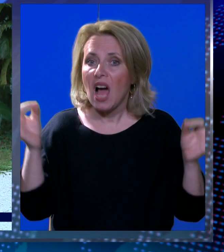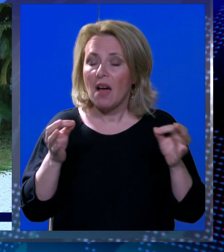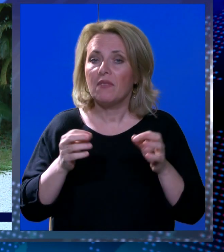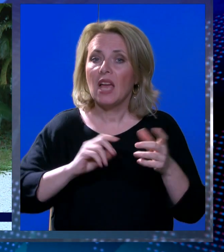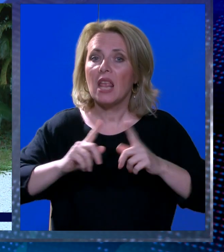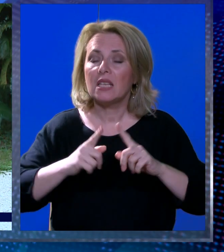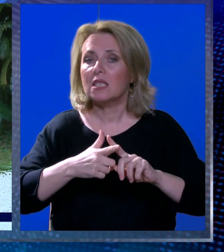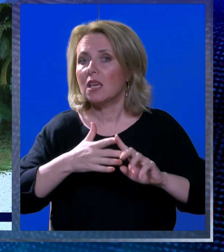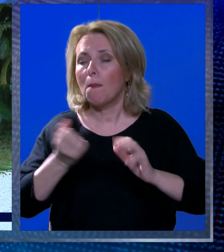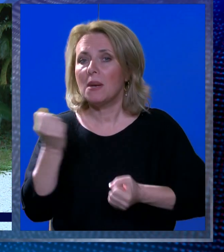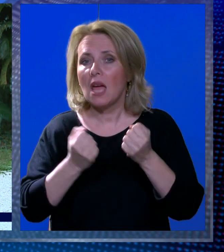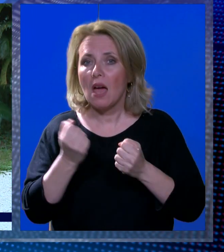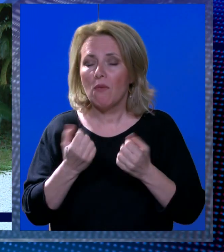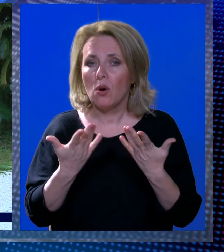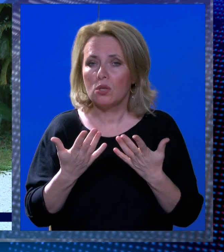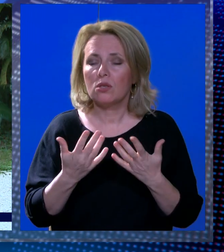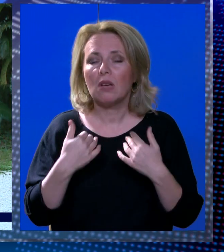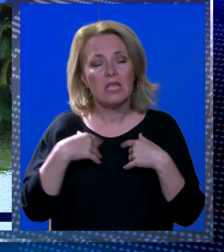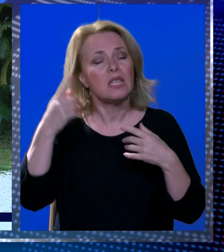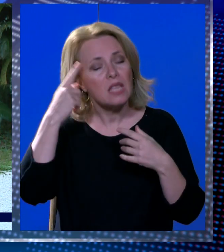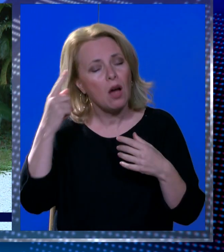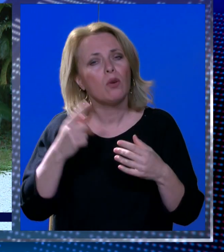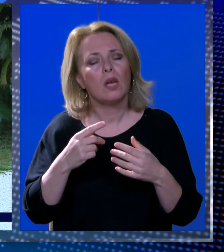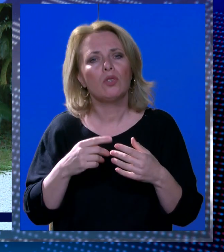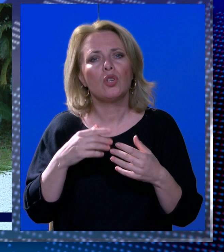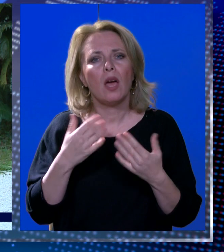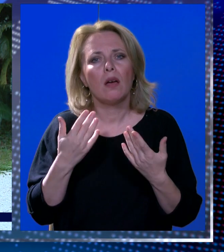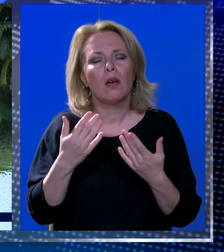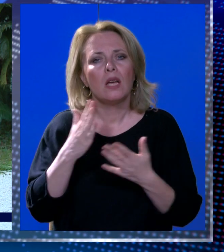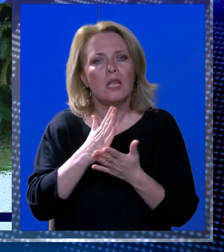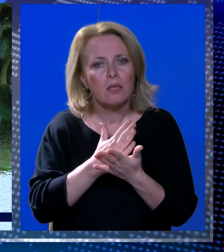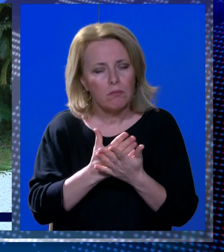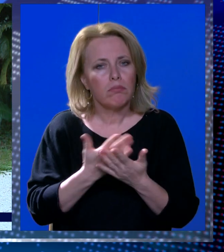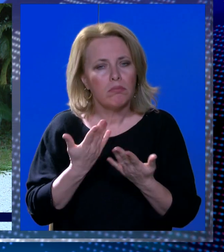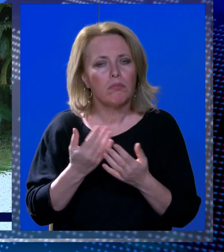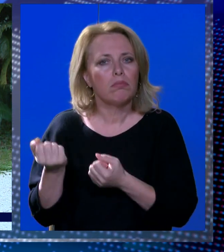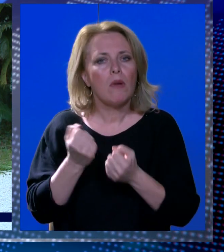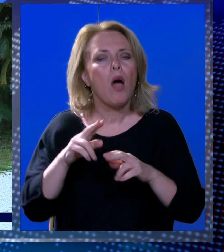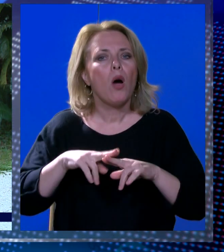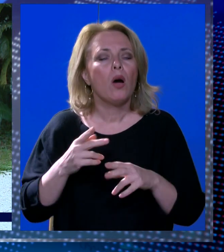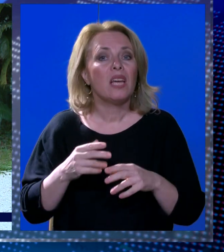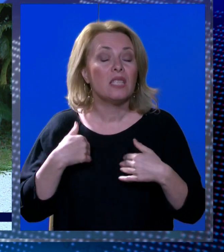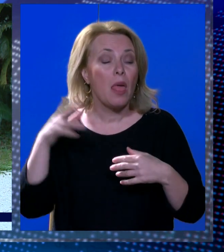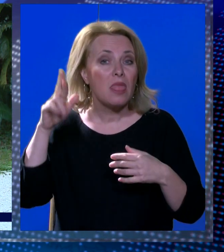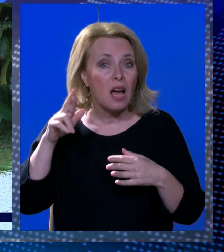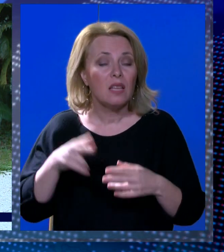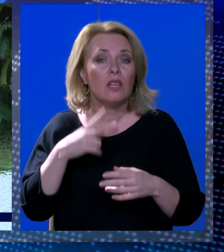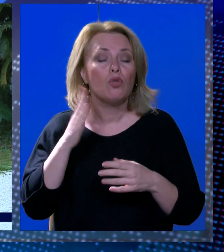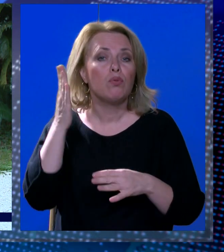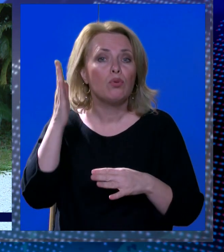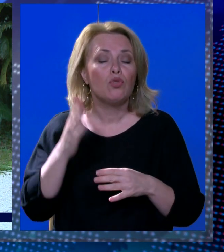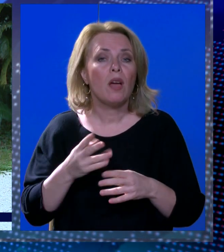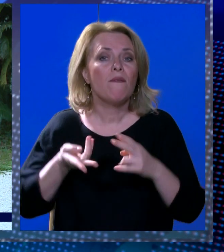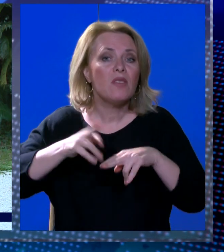što da kaže, spora dostižna. Nadam se da će ipak malo buduće više cijeniti ljude, vidite nažalost kakva je situacija. Ocelo